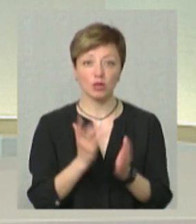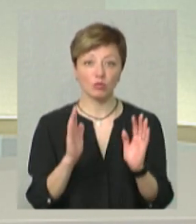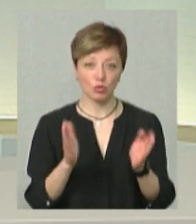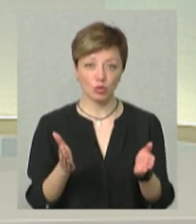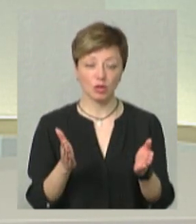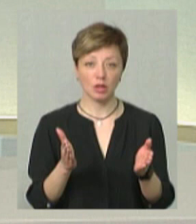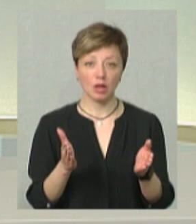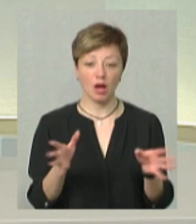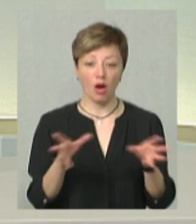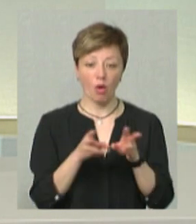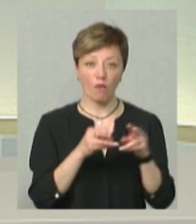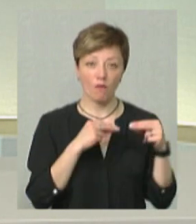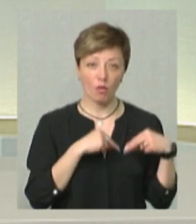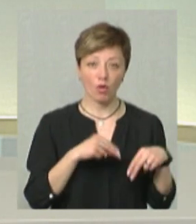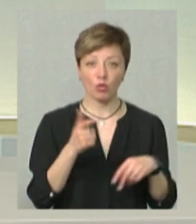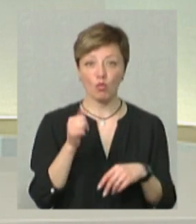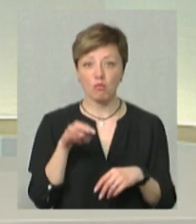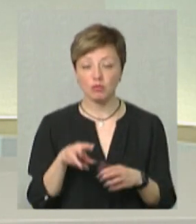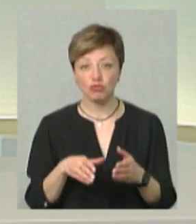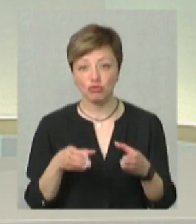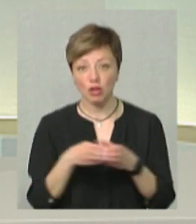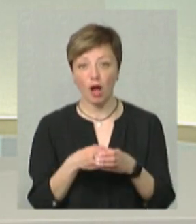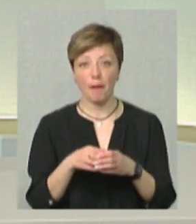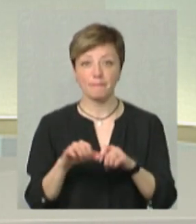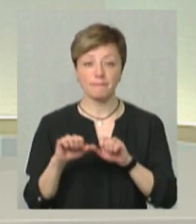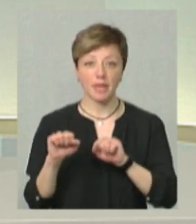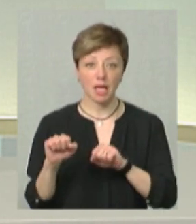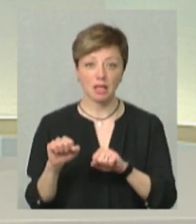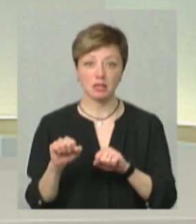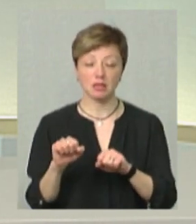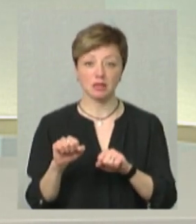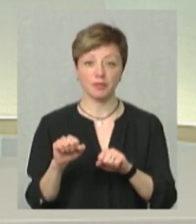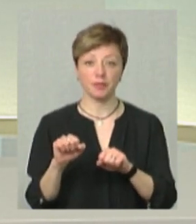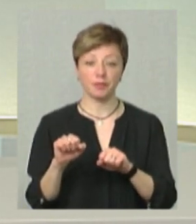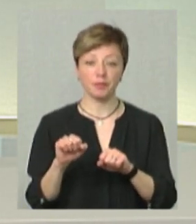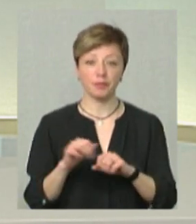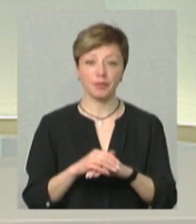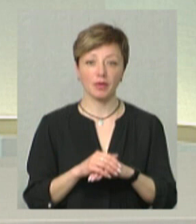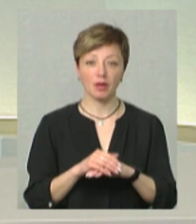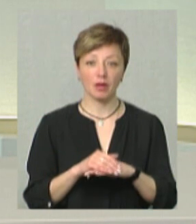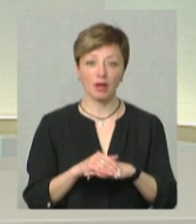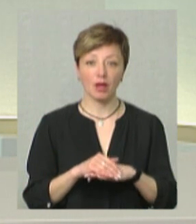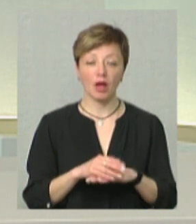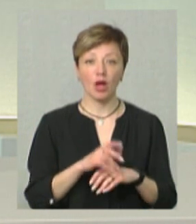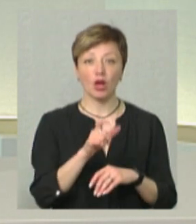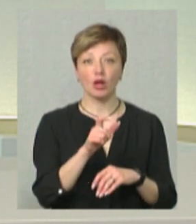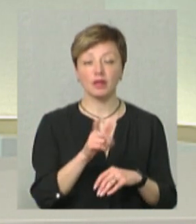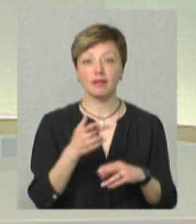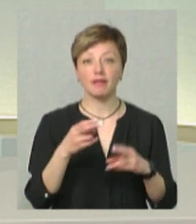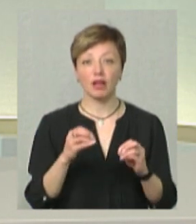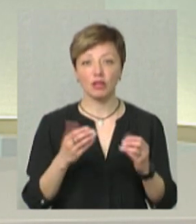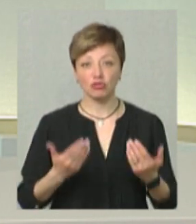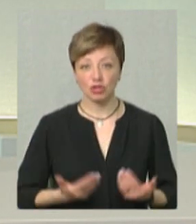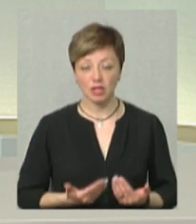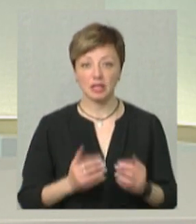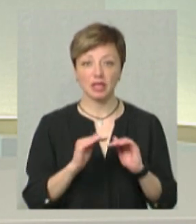каворкінг, гуманітарний штаб, прихресток міста. Тому дитячий табір